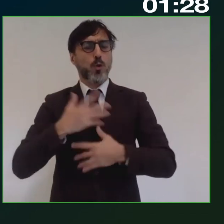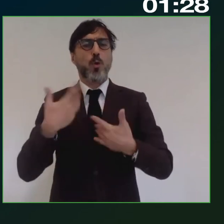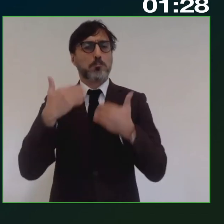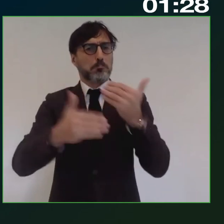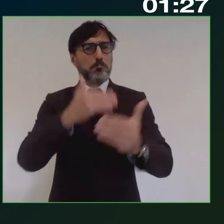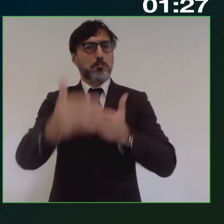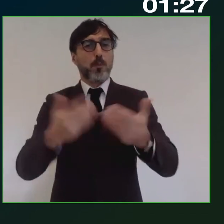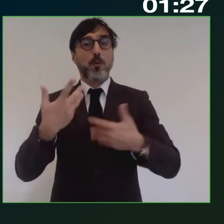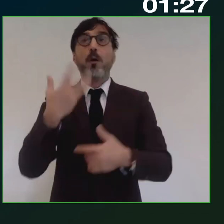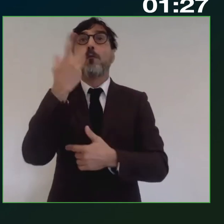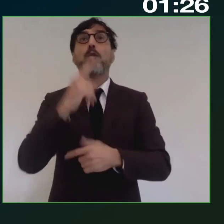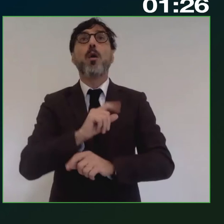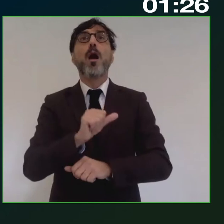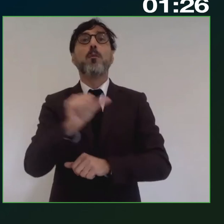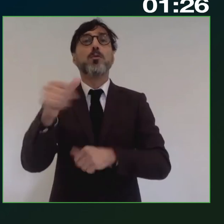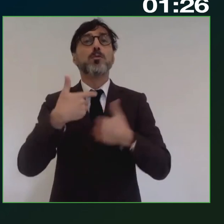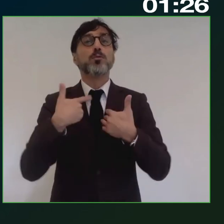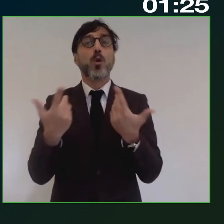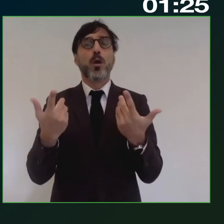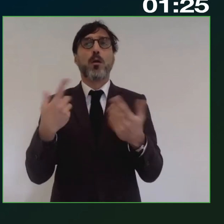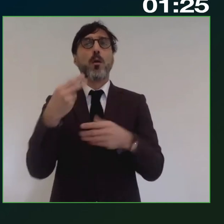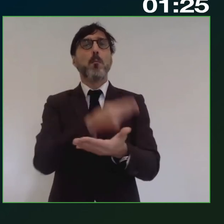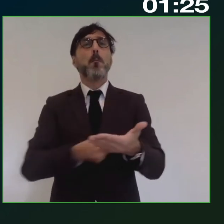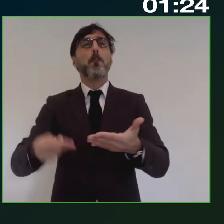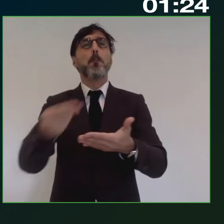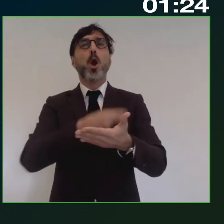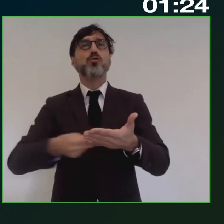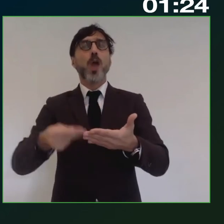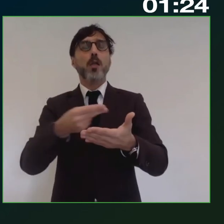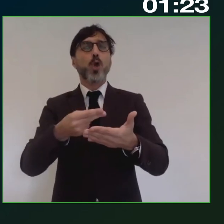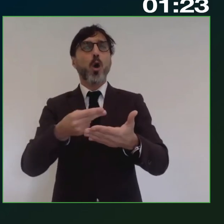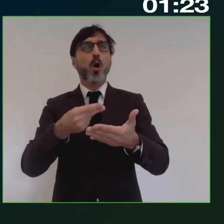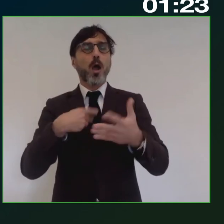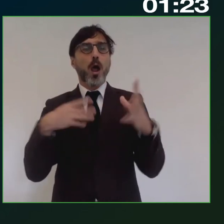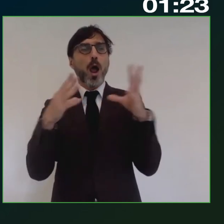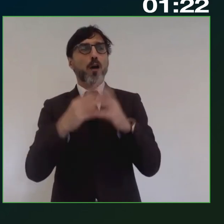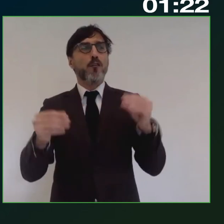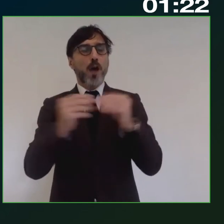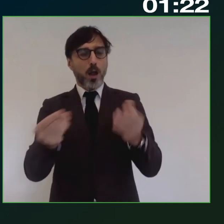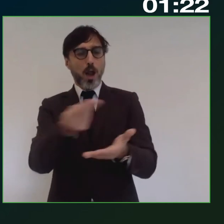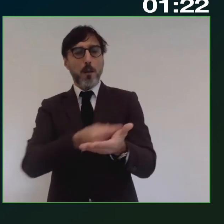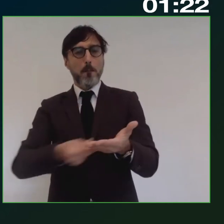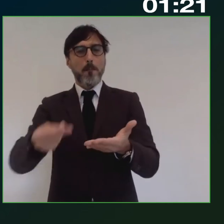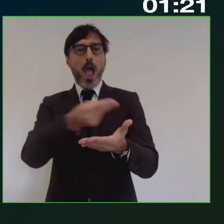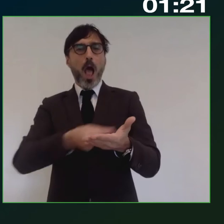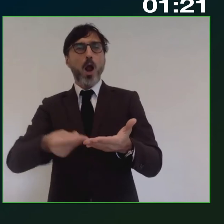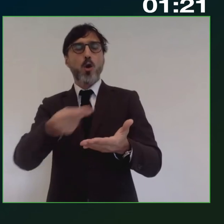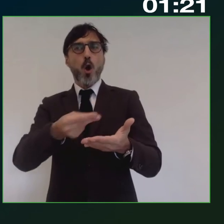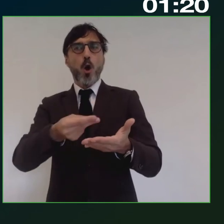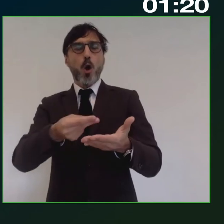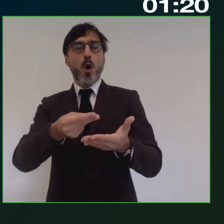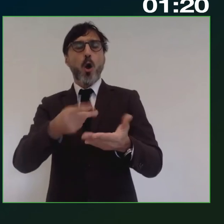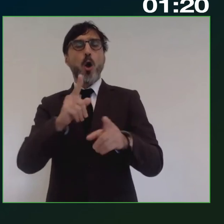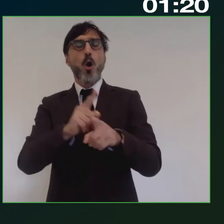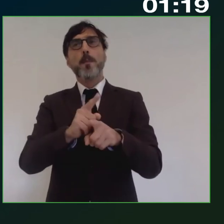vogliamo fare, il nostro progetto non è quello di fare un piano che sia slegato anche dal